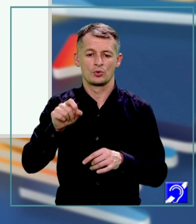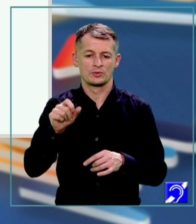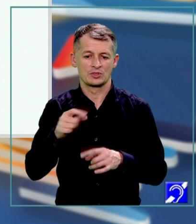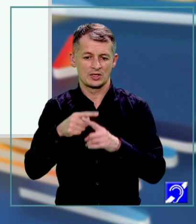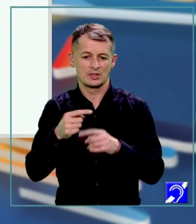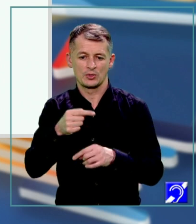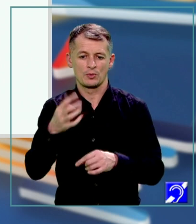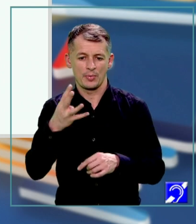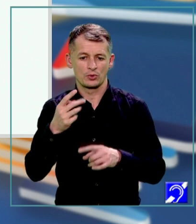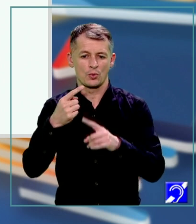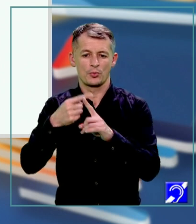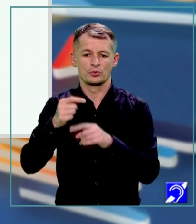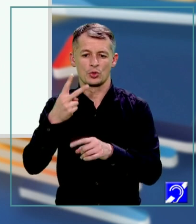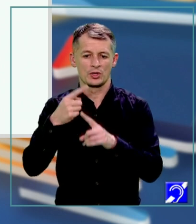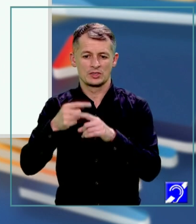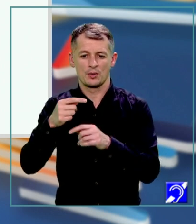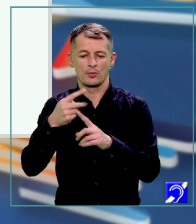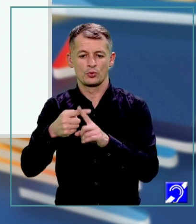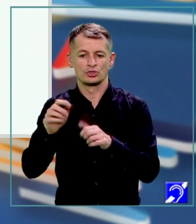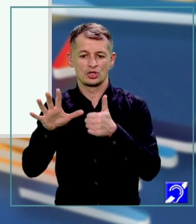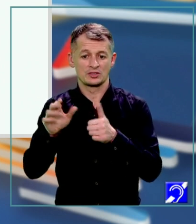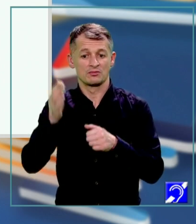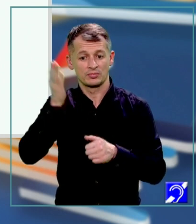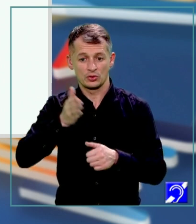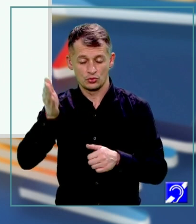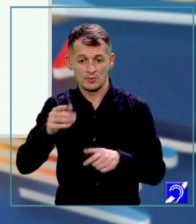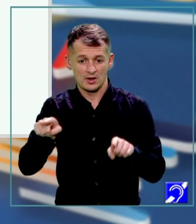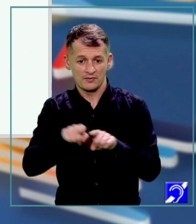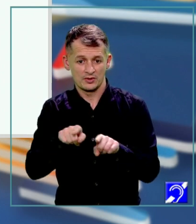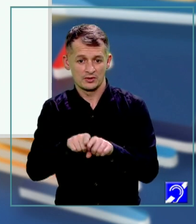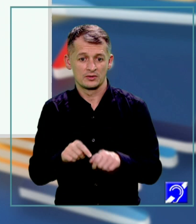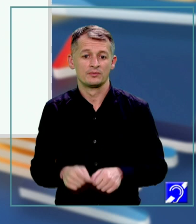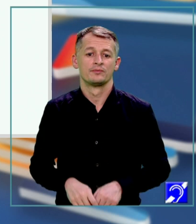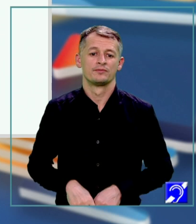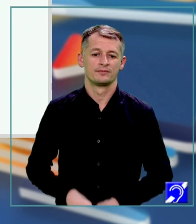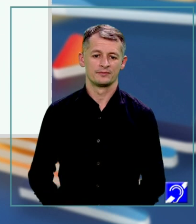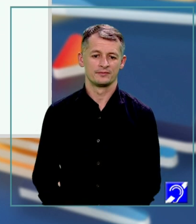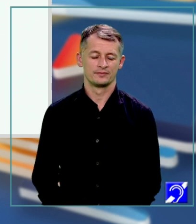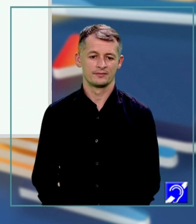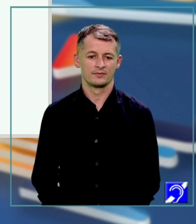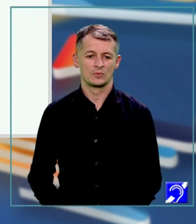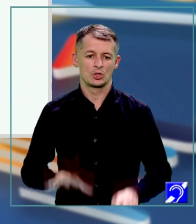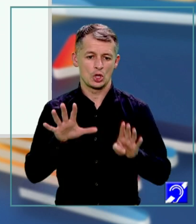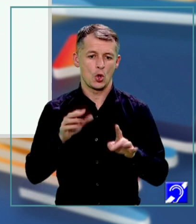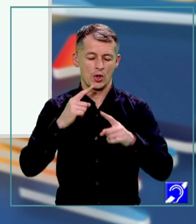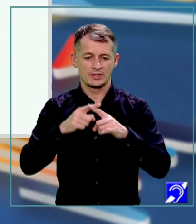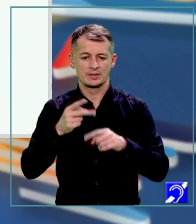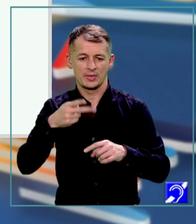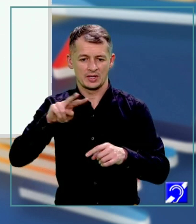reducem termenii asemenea. 9x pătrat cu minus 9x pătrat se reduc.